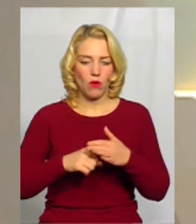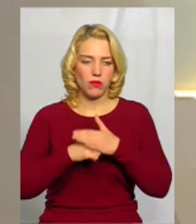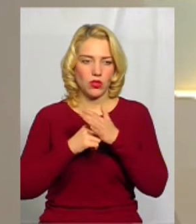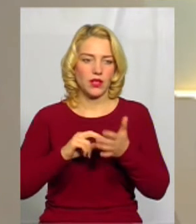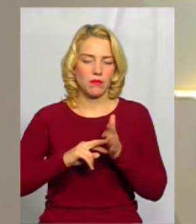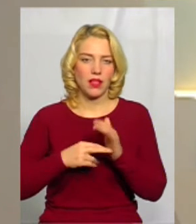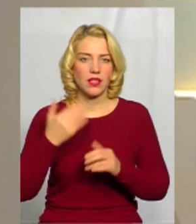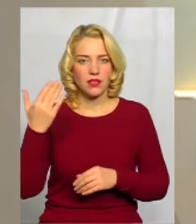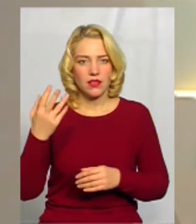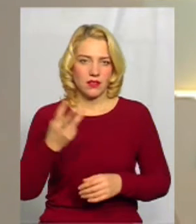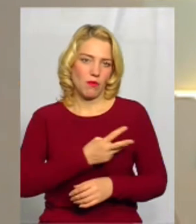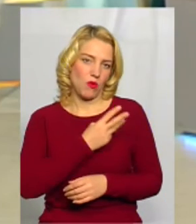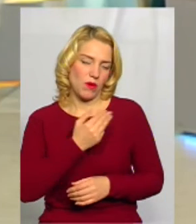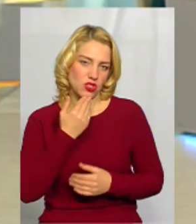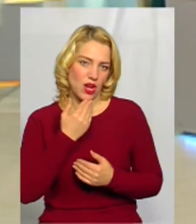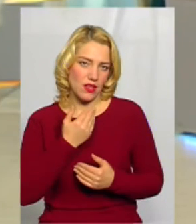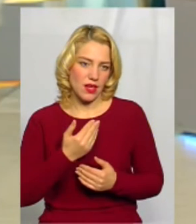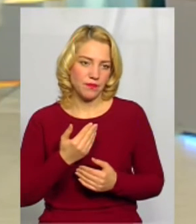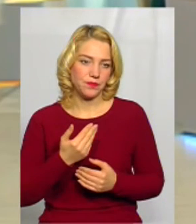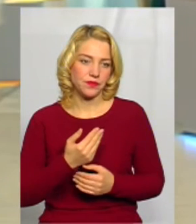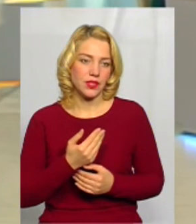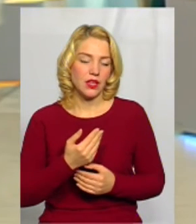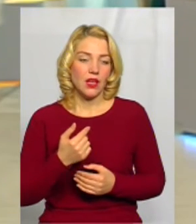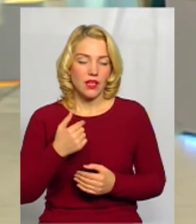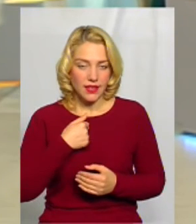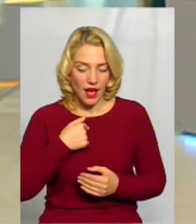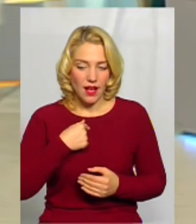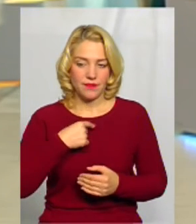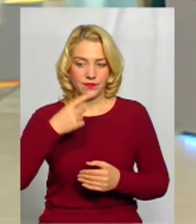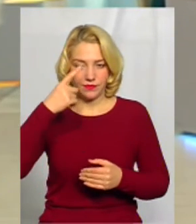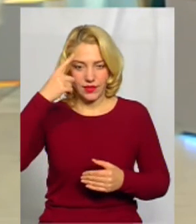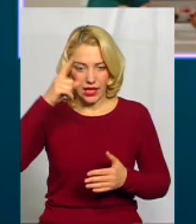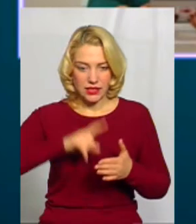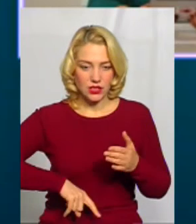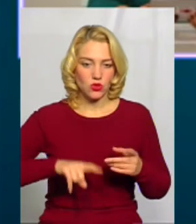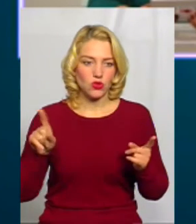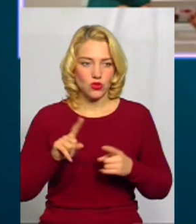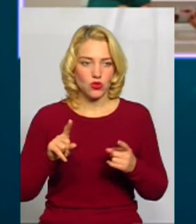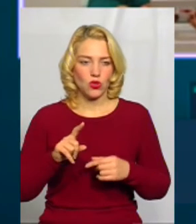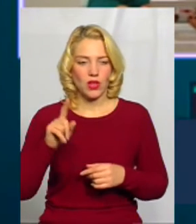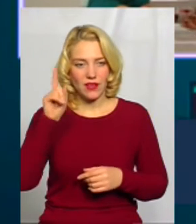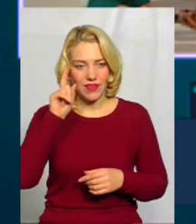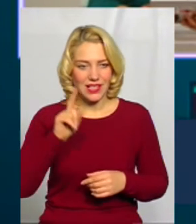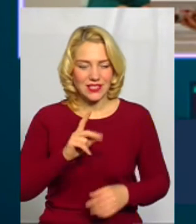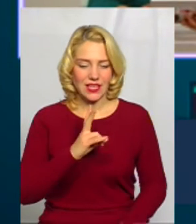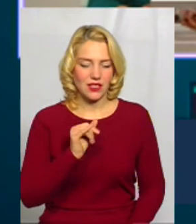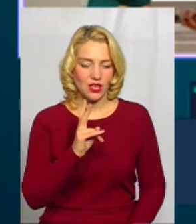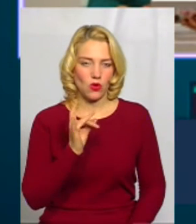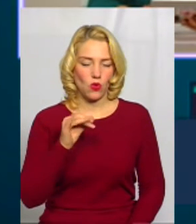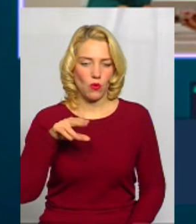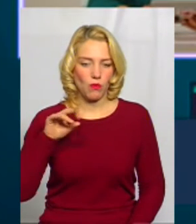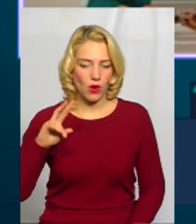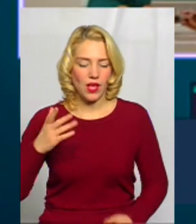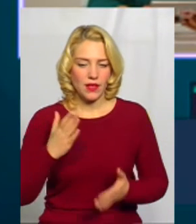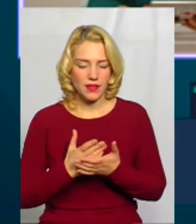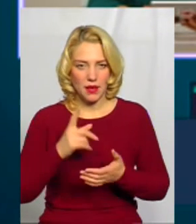Ну, я надіюся, що врахує, тому що саме Некрополь, Єврейський Некрополь є пам'яткою історії, а